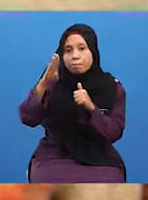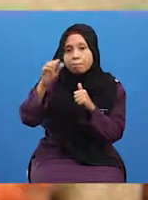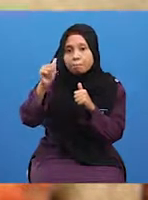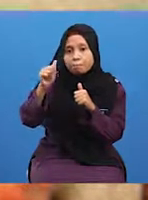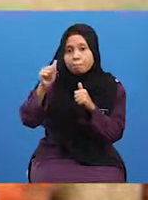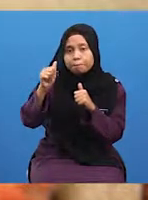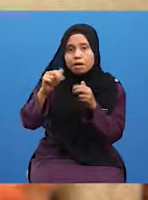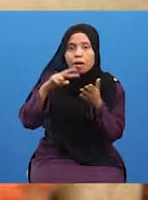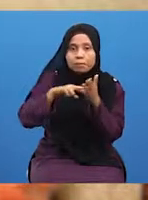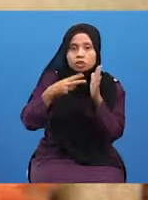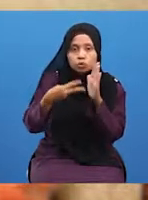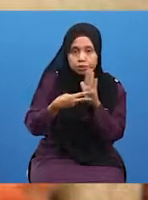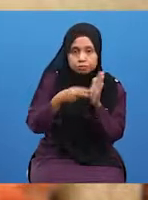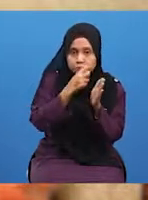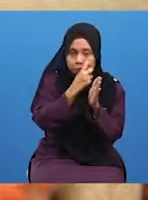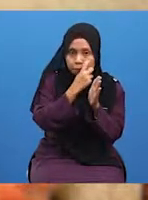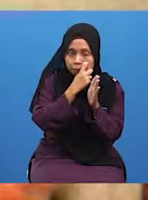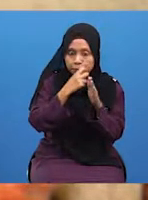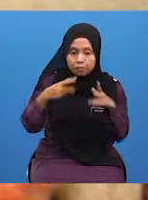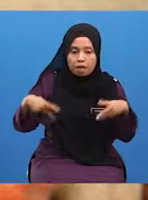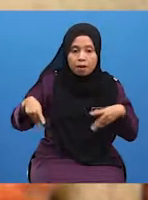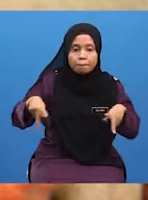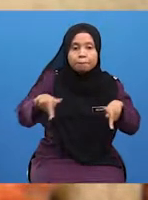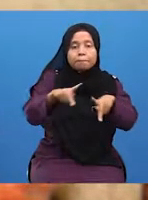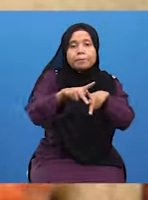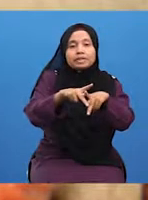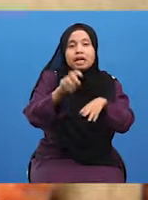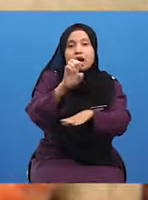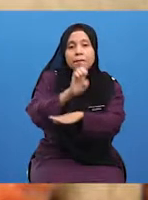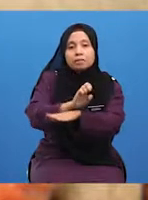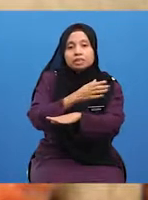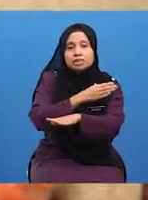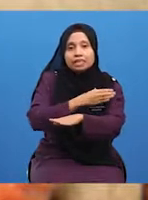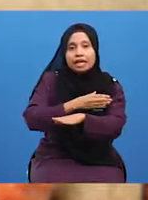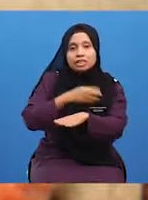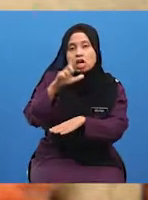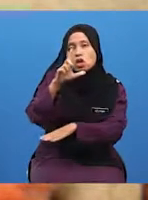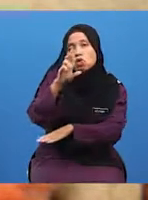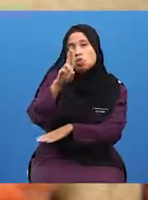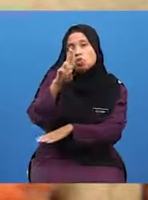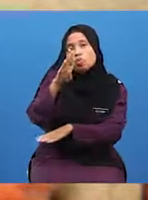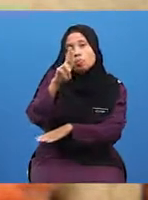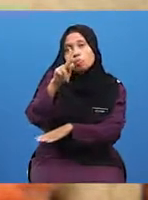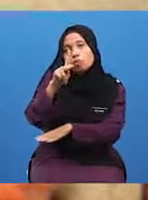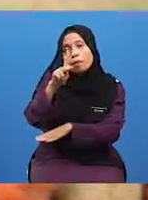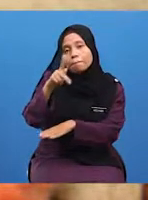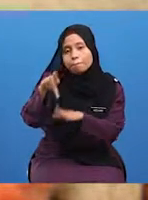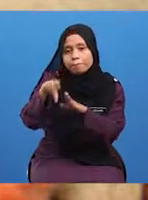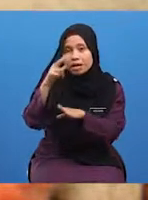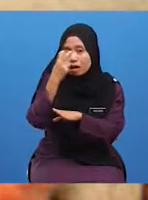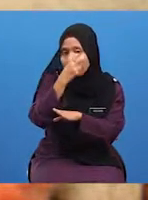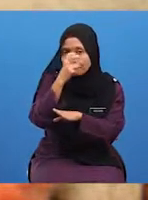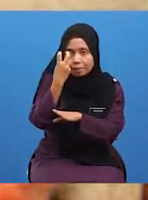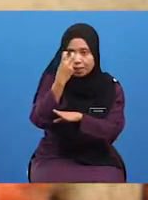yang bermaksud Padang Emas dan Lubuk Permata. Ia merupakan